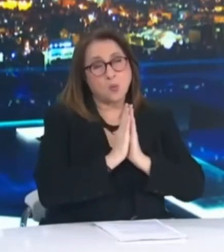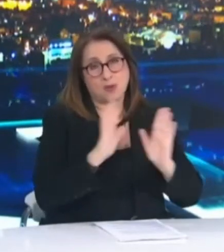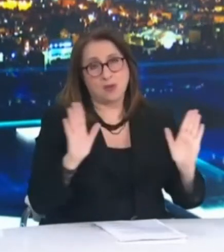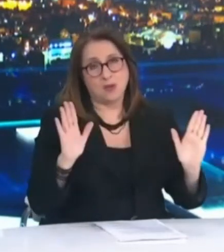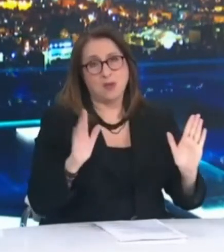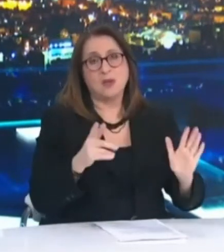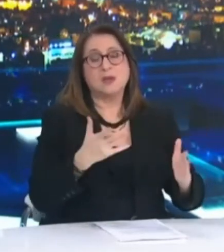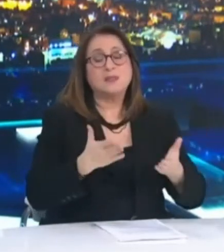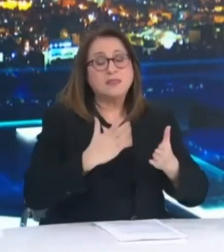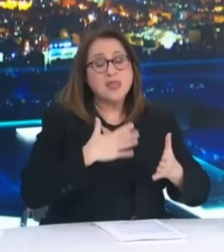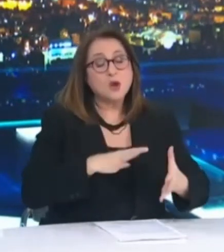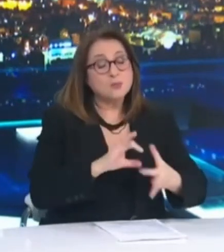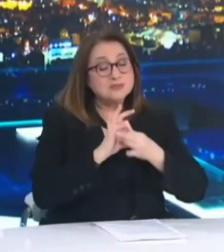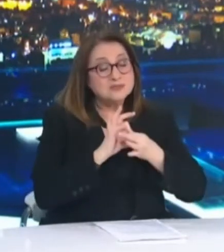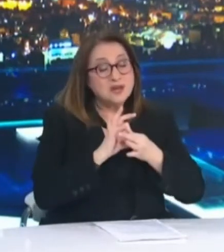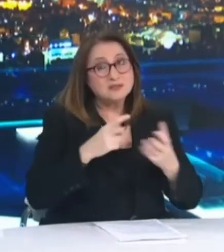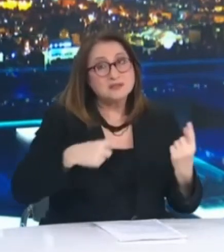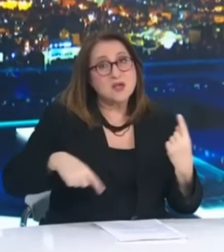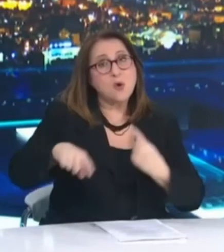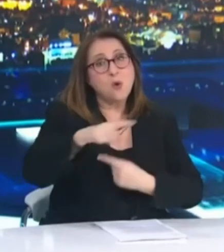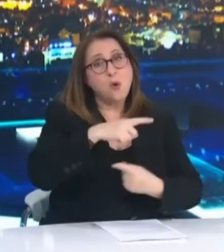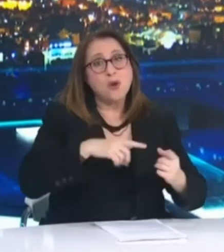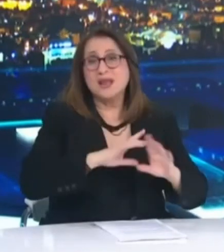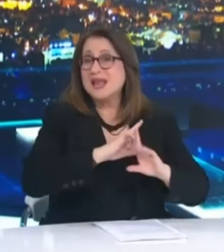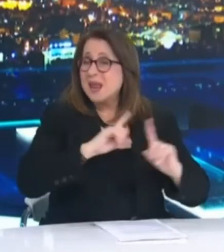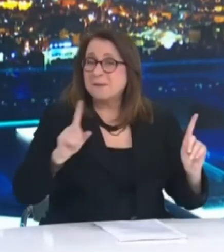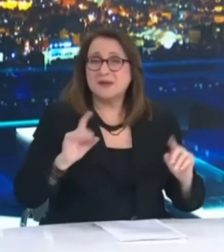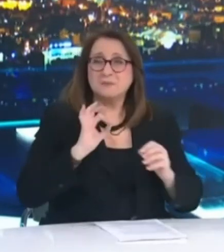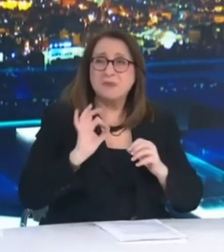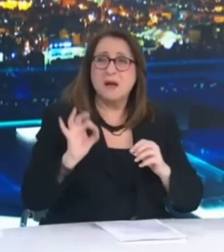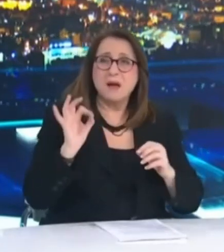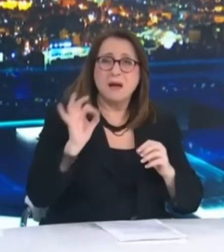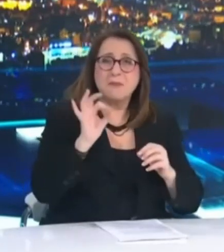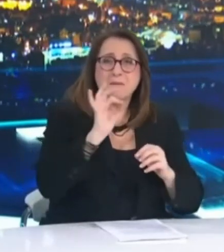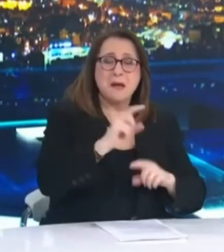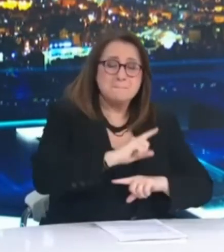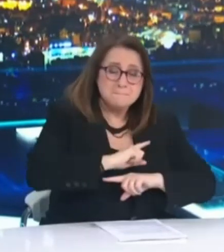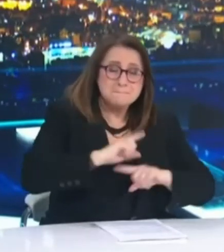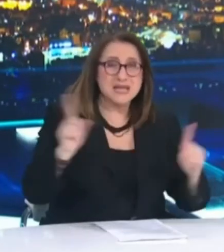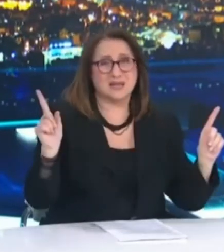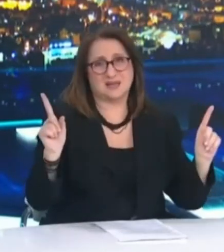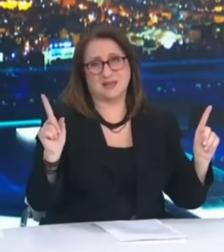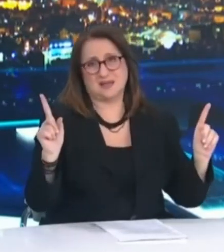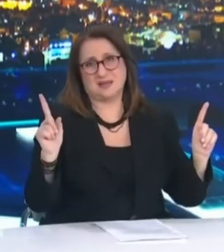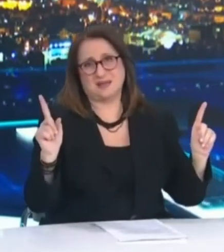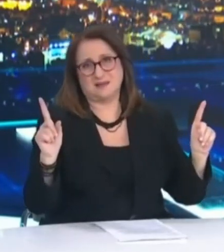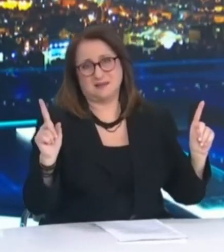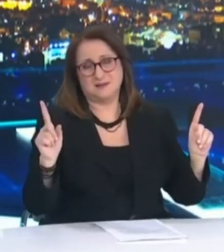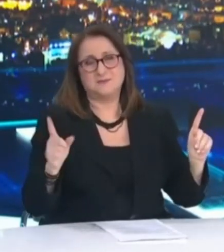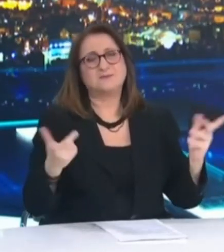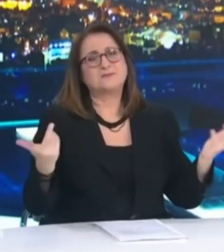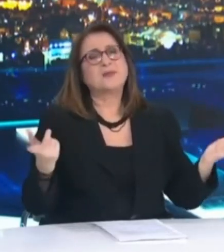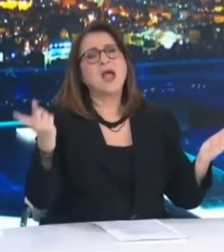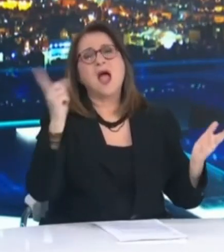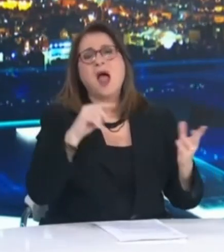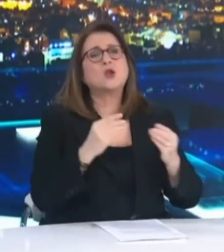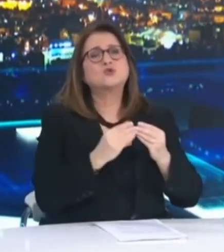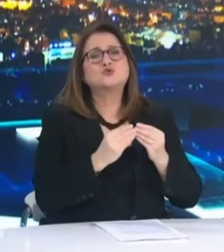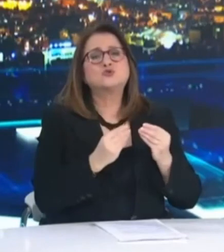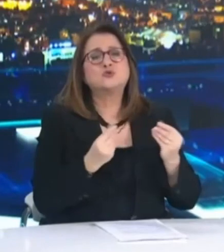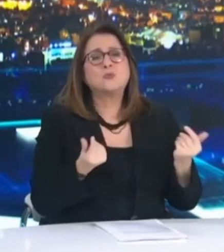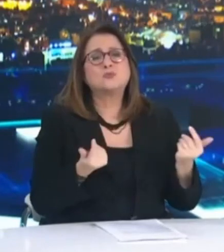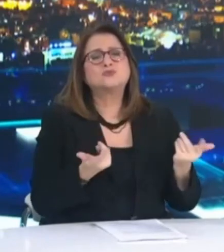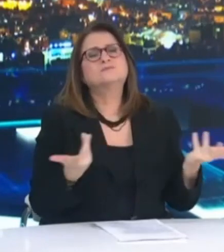συμβολή όλων, προκειμένου να σπάσει η αλυσίδα μετάδοση του ιού. Τον τρόπο για να τον πετύχουμε αυτό το γνωρίζουμε. Και δεν είναι άλλος από την πιστή,